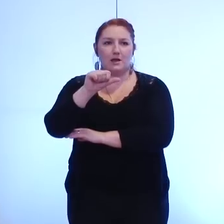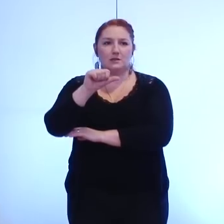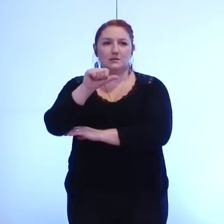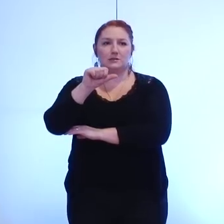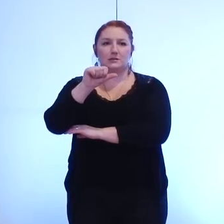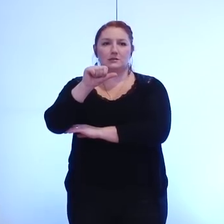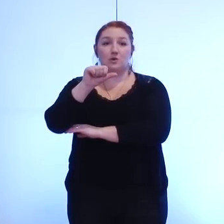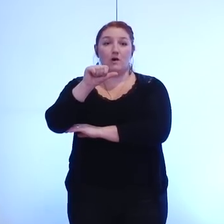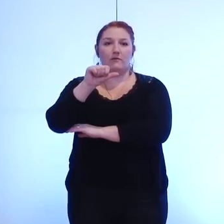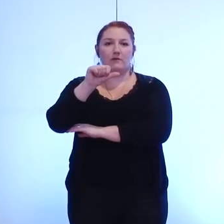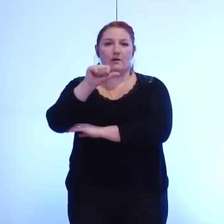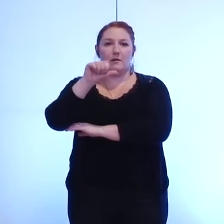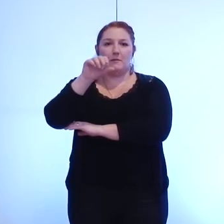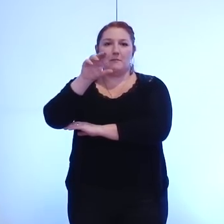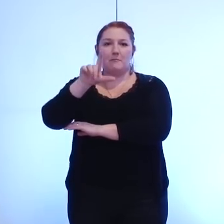Girodolin Marina,